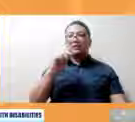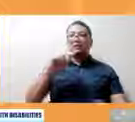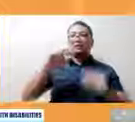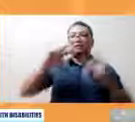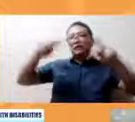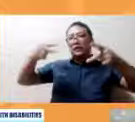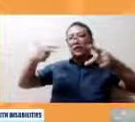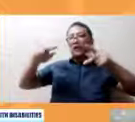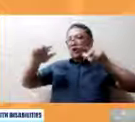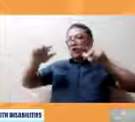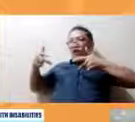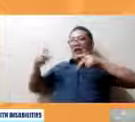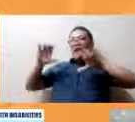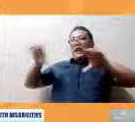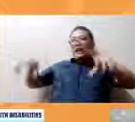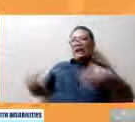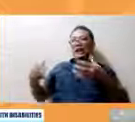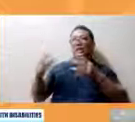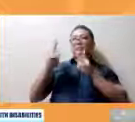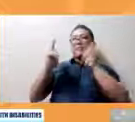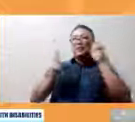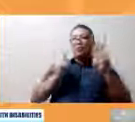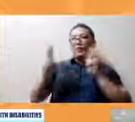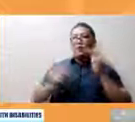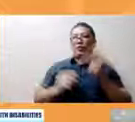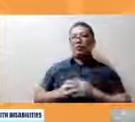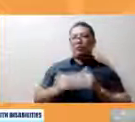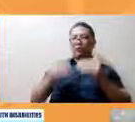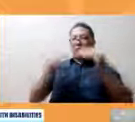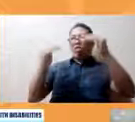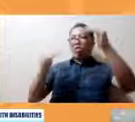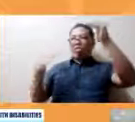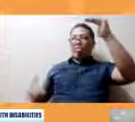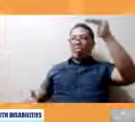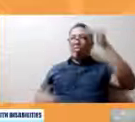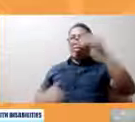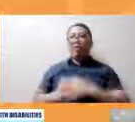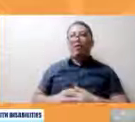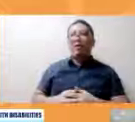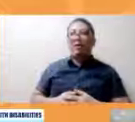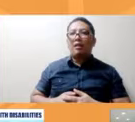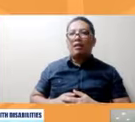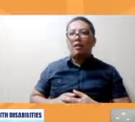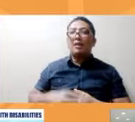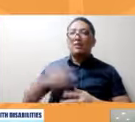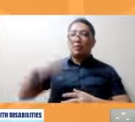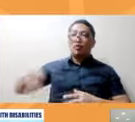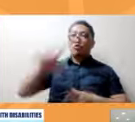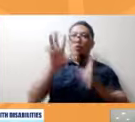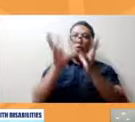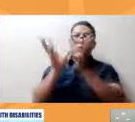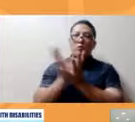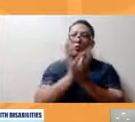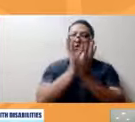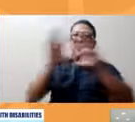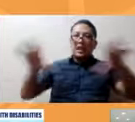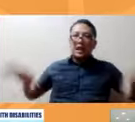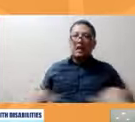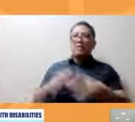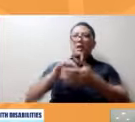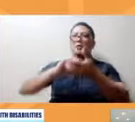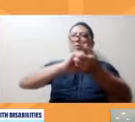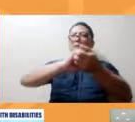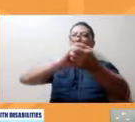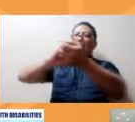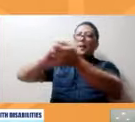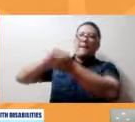citizens. Okay, so basically parang it's a community effort. Lahat dapat tulong-tulong nandyan yung